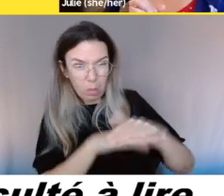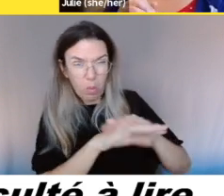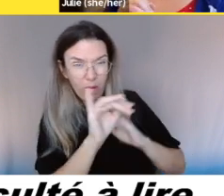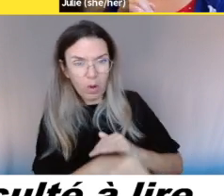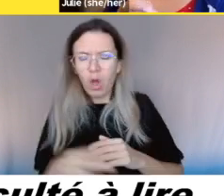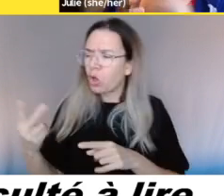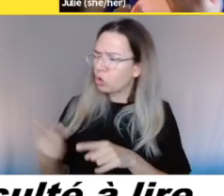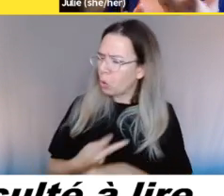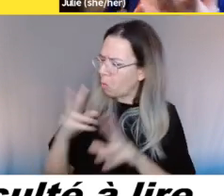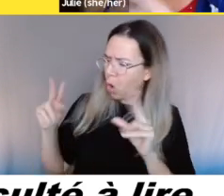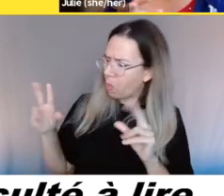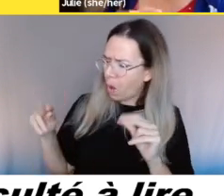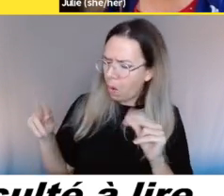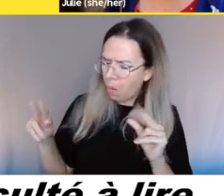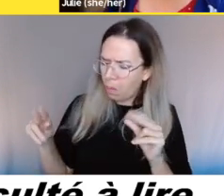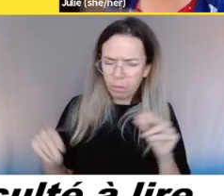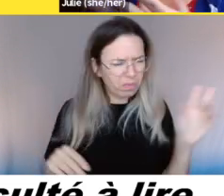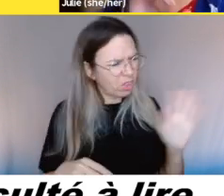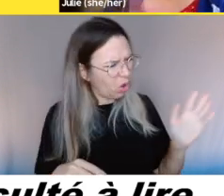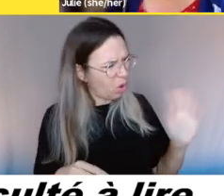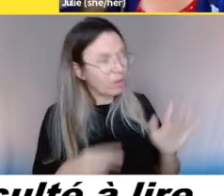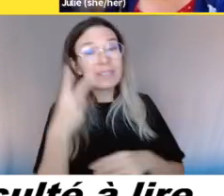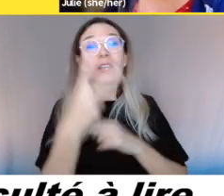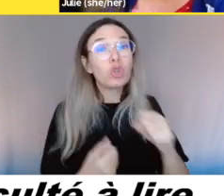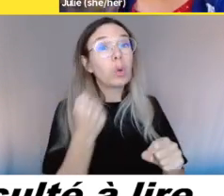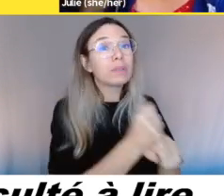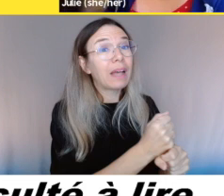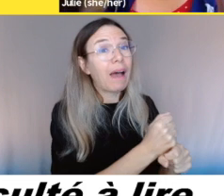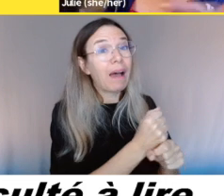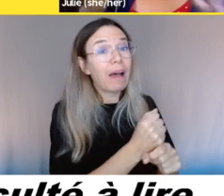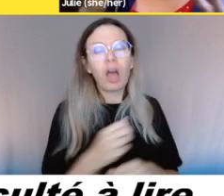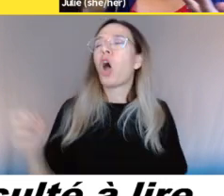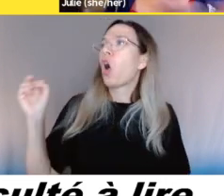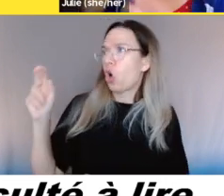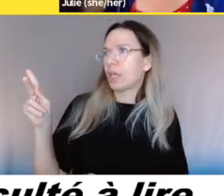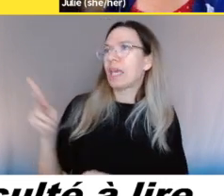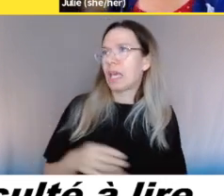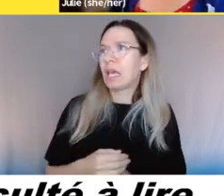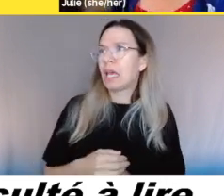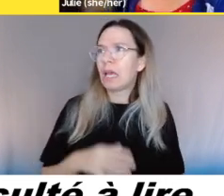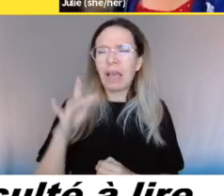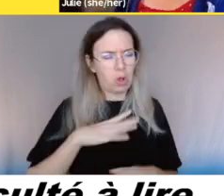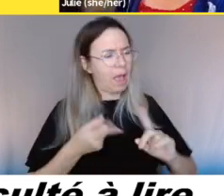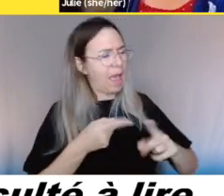avoir l'aide d'un commis pour lire des étiquettes ou trouver un bien. et